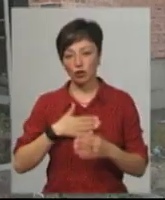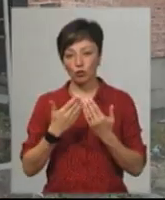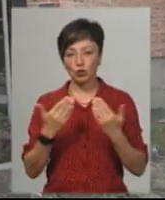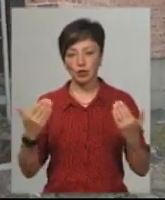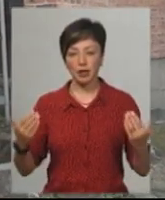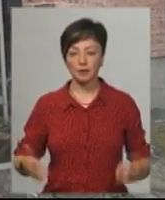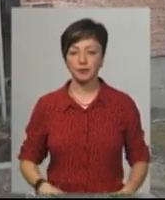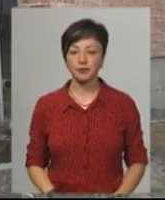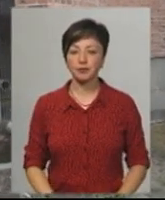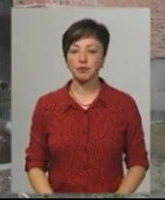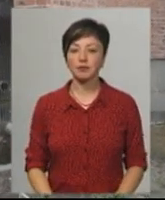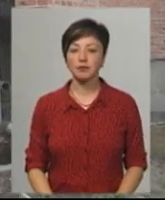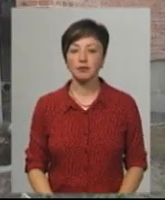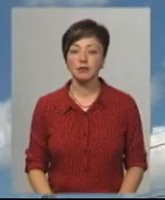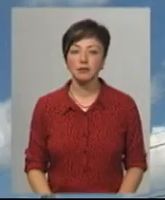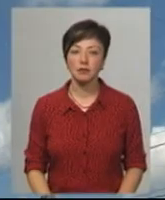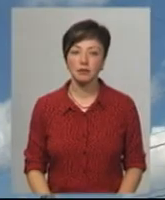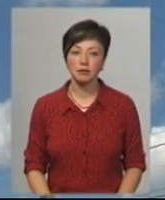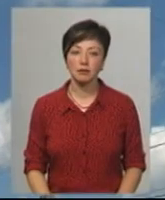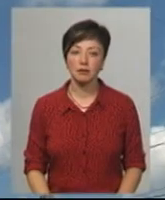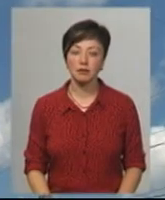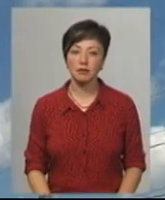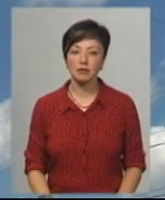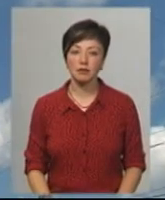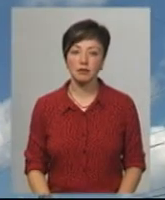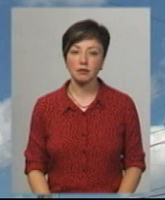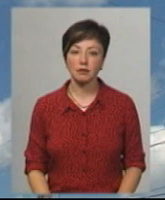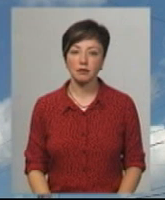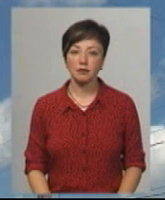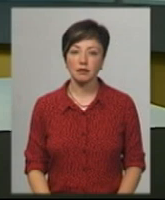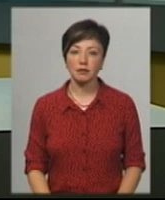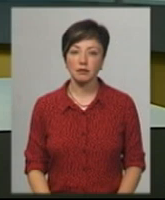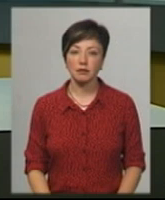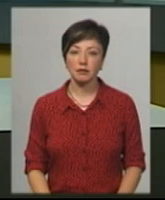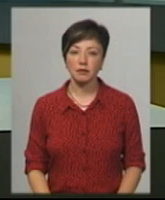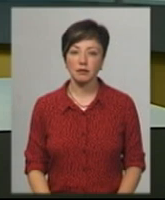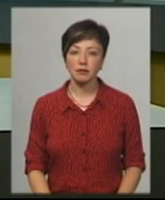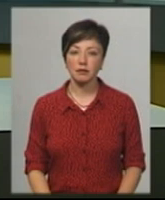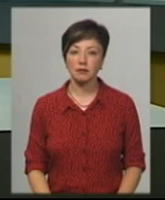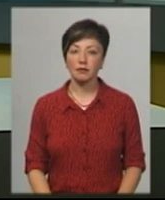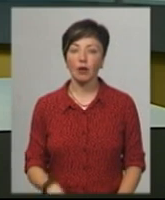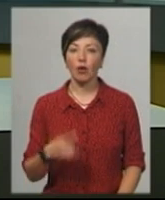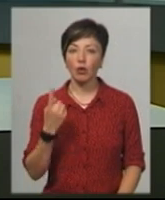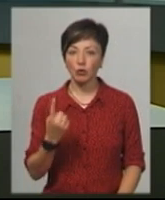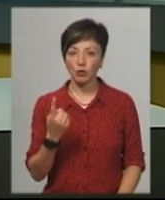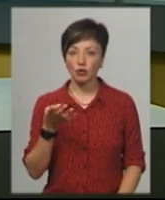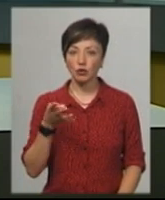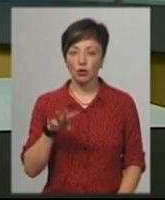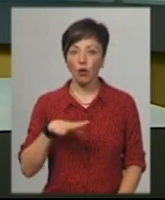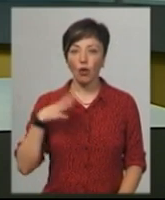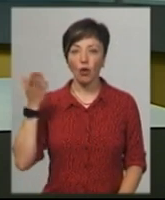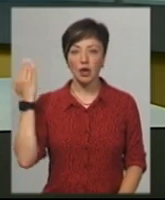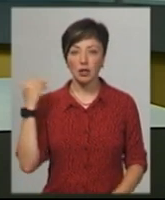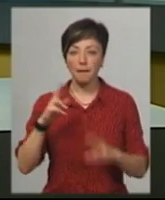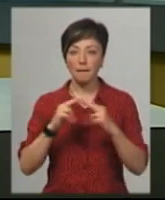Анастасія Збродив, Дем'ян Цегольник, Віктор Кривий, новини на Суспільному, Хмельницький. В одному із чотирьох колишніх